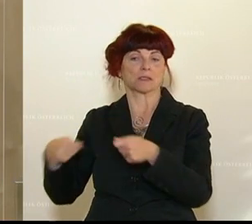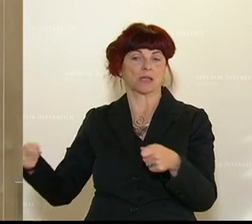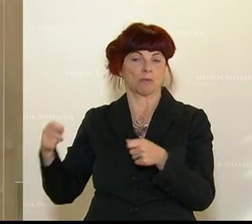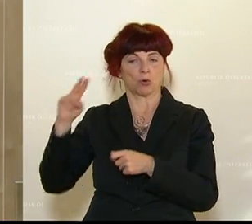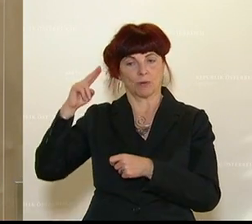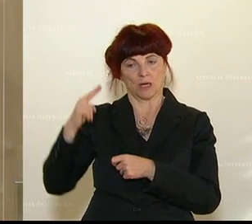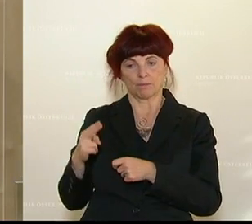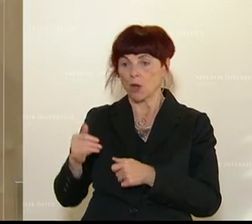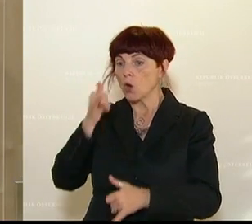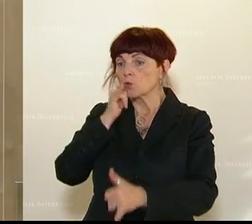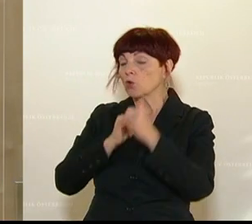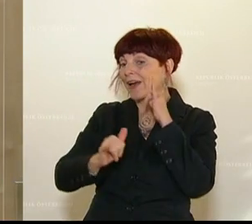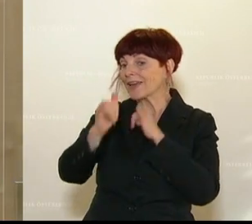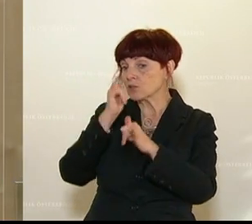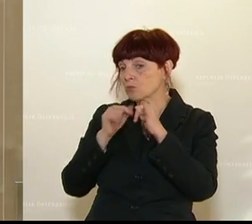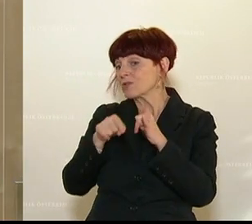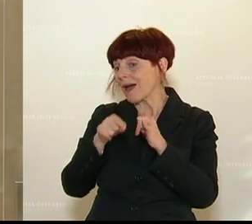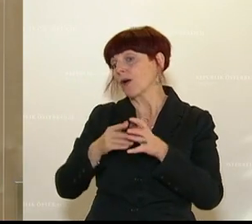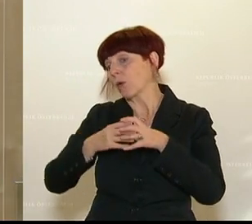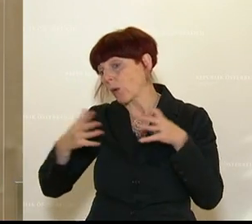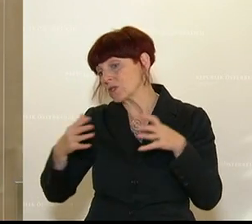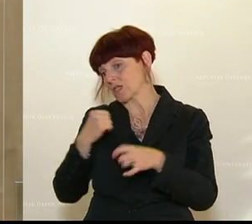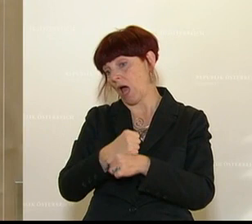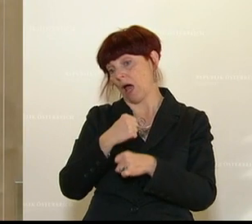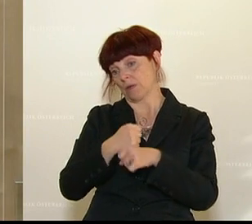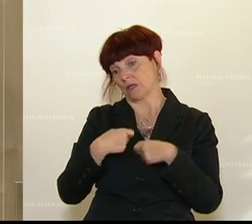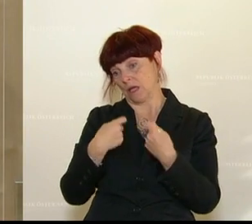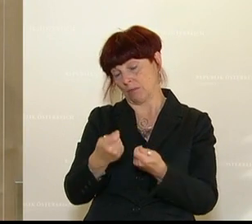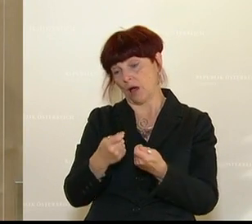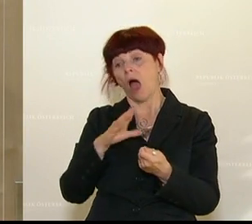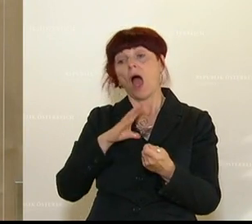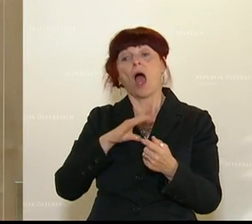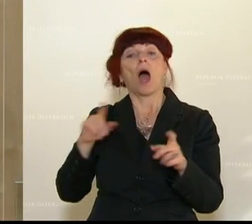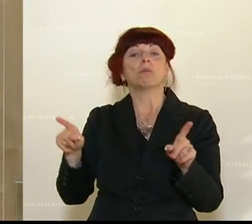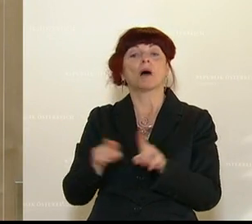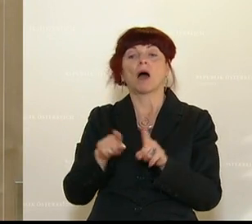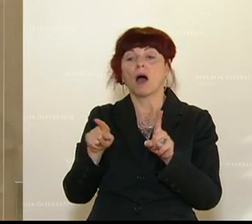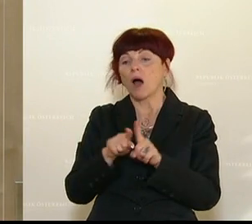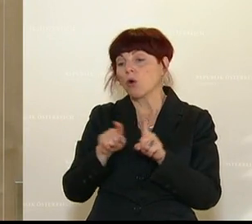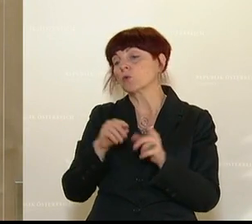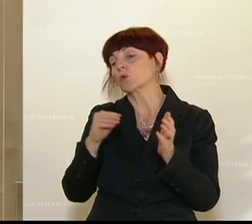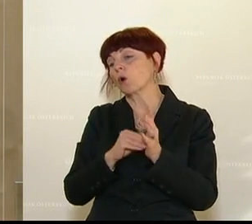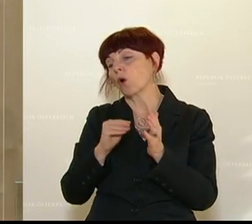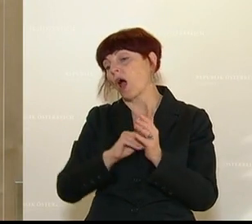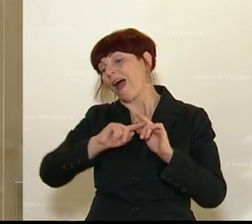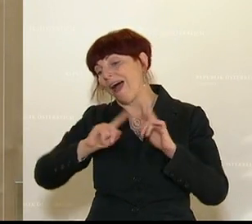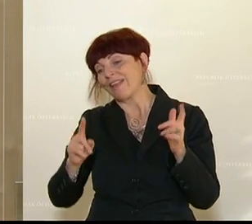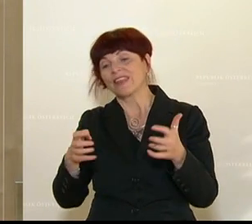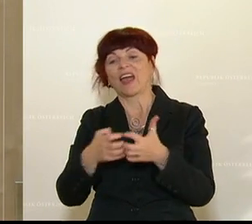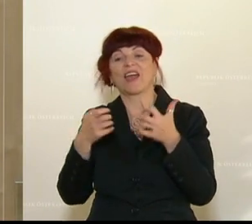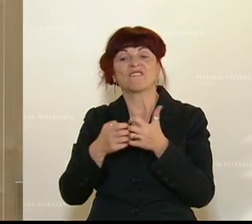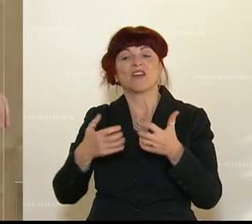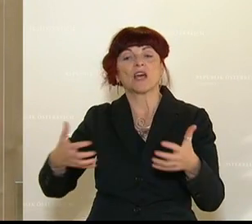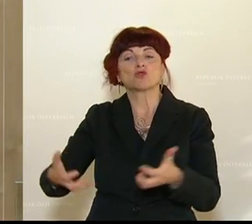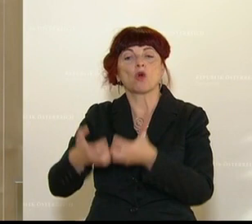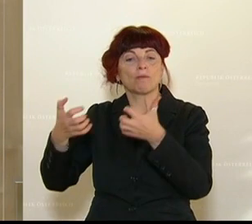Arbeitgeber ist, sondern dass eine ganze touristische Wertschöpfungskette noch dranhängt, vom Bäcker vor Ort bis hin zur Bergführerin, bis